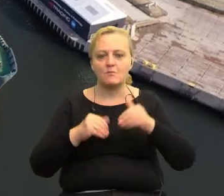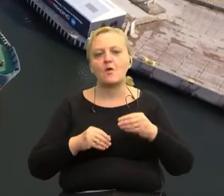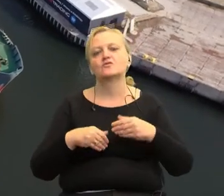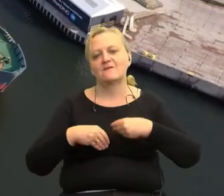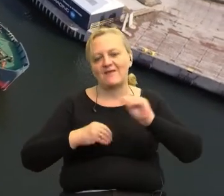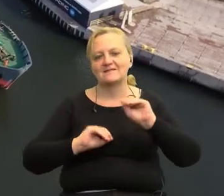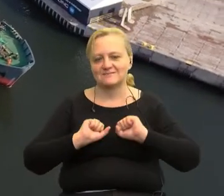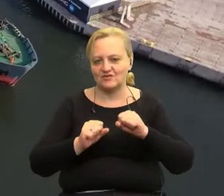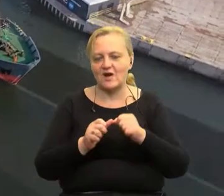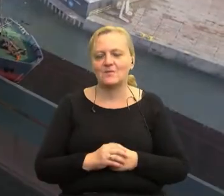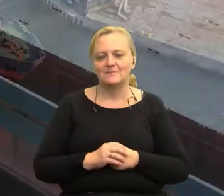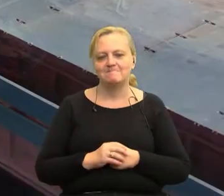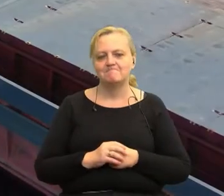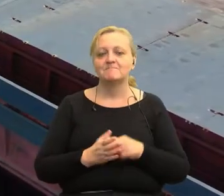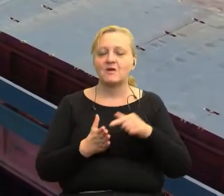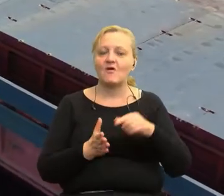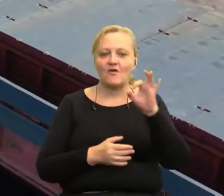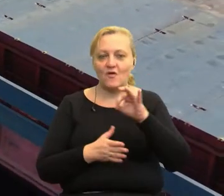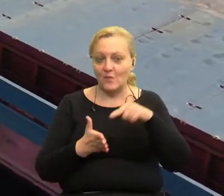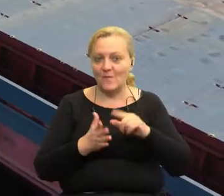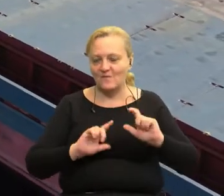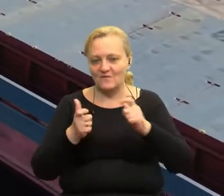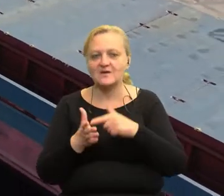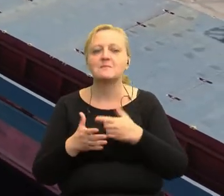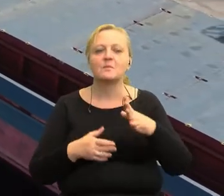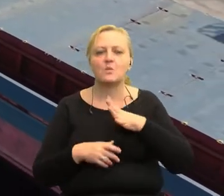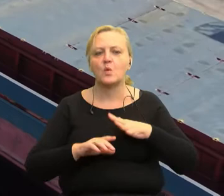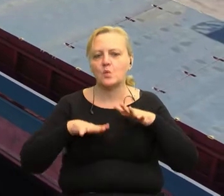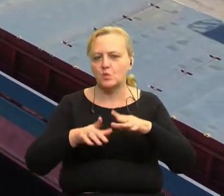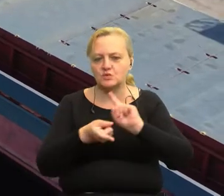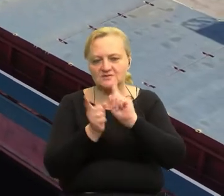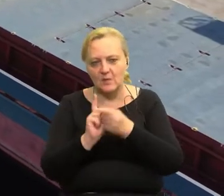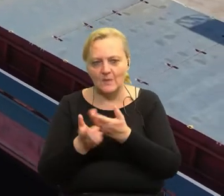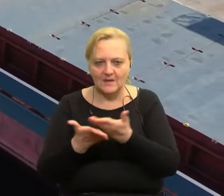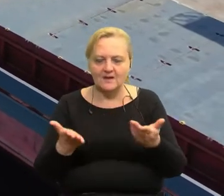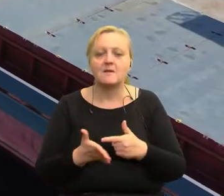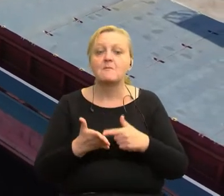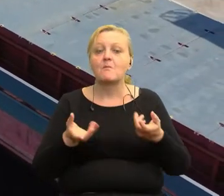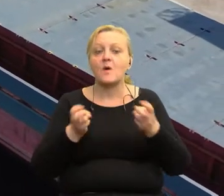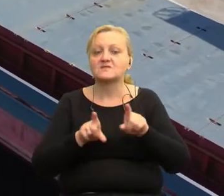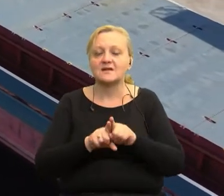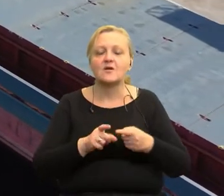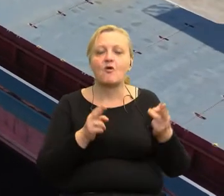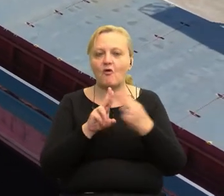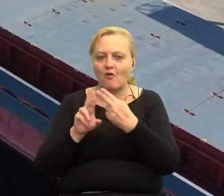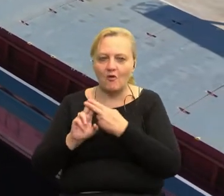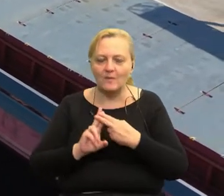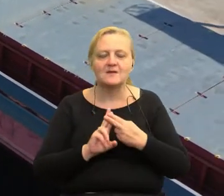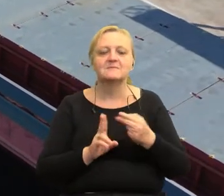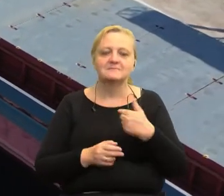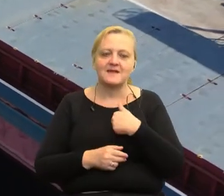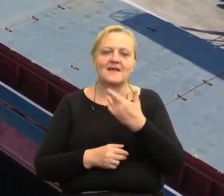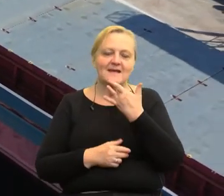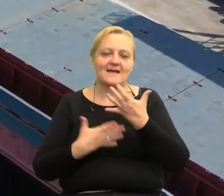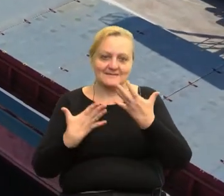funkcjonalności. Przy okazji tego wydarzenia odbyły się liczne spotkania. Powstała też sieć kontaktów i liczymy, że